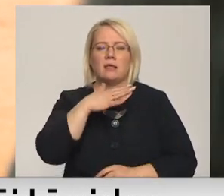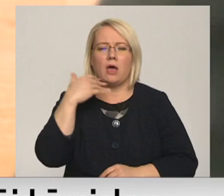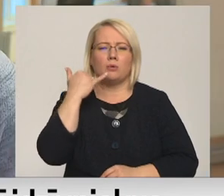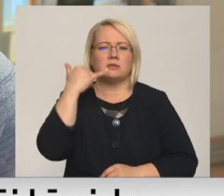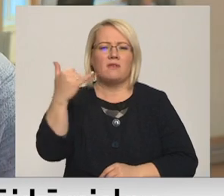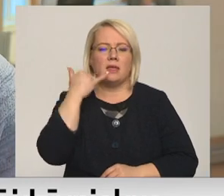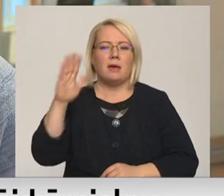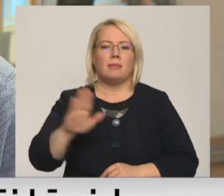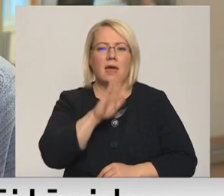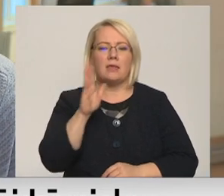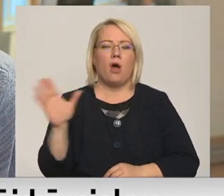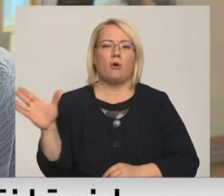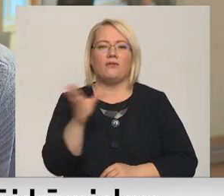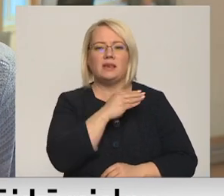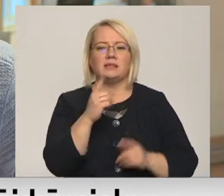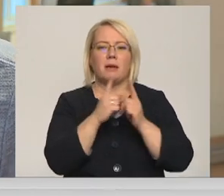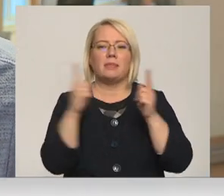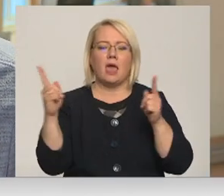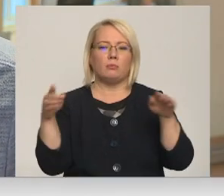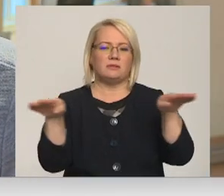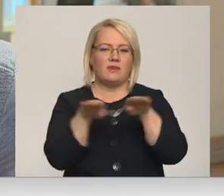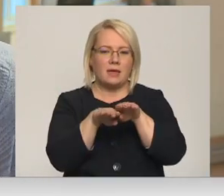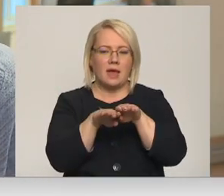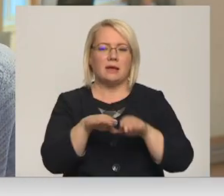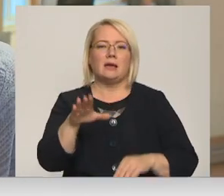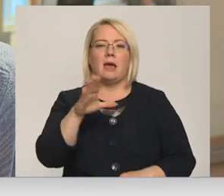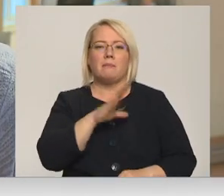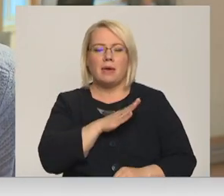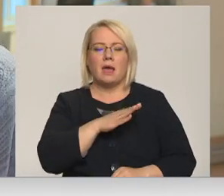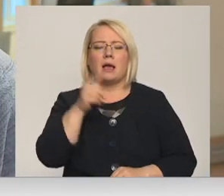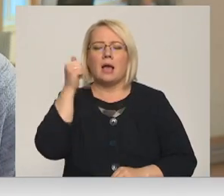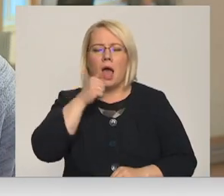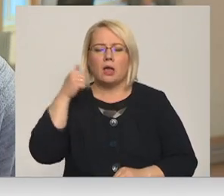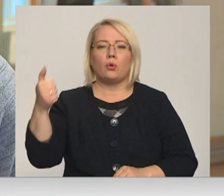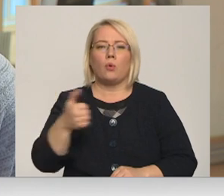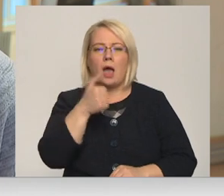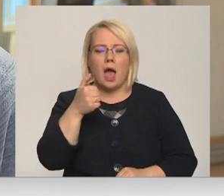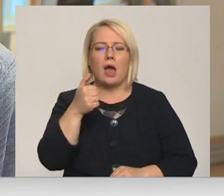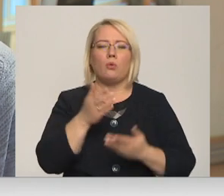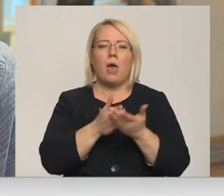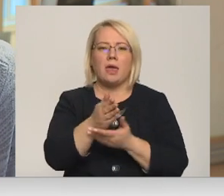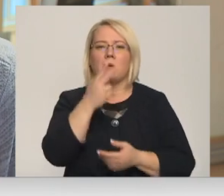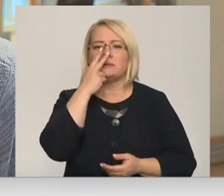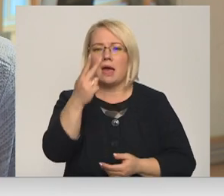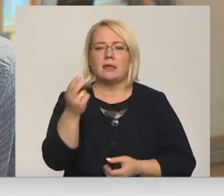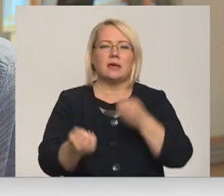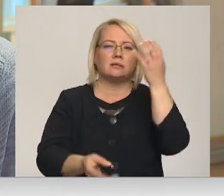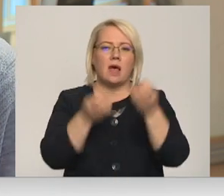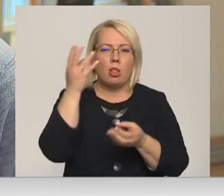prāze ir aptuveni vienādi, kad bijām ar suni skatīties. Mēs katru gadējiem ar suni skatīties salūtu, bet